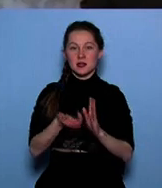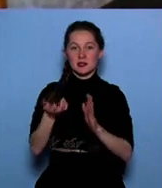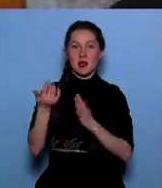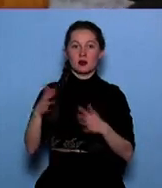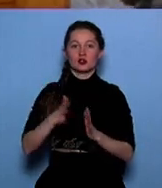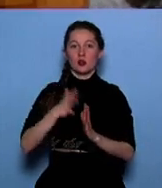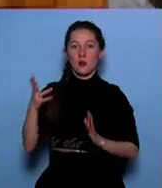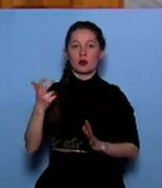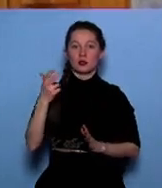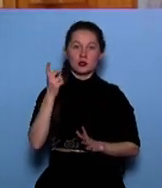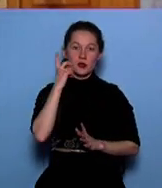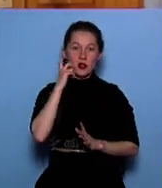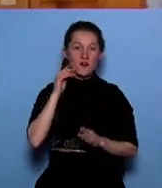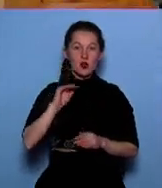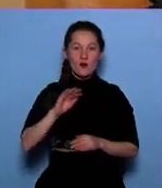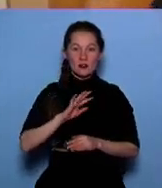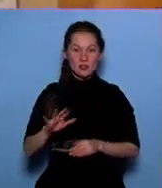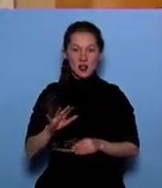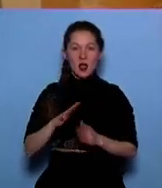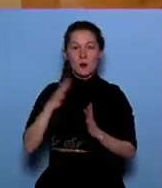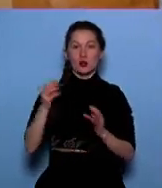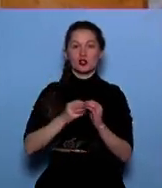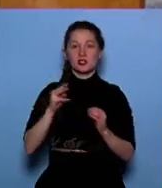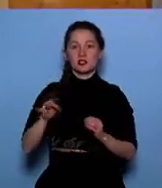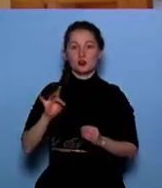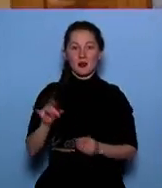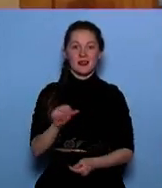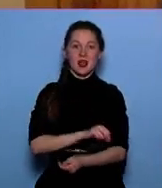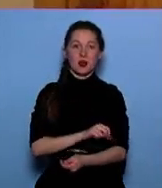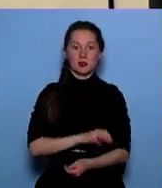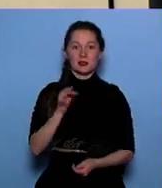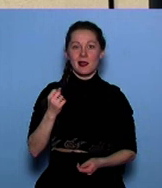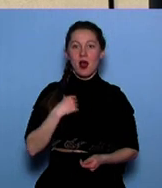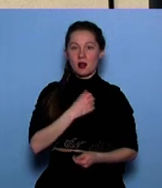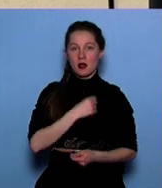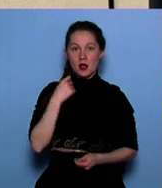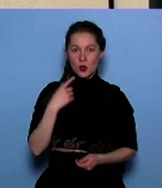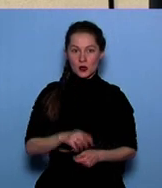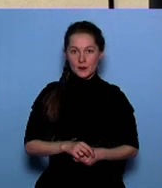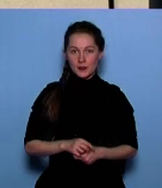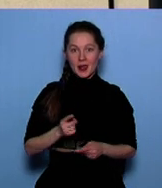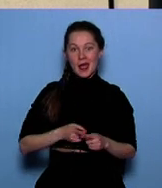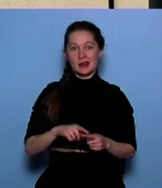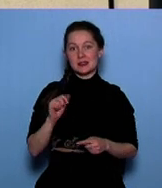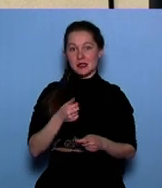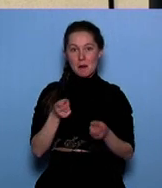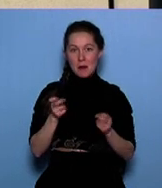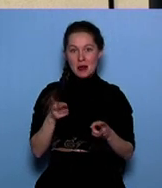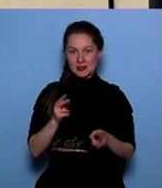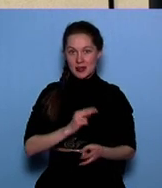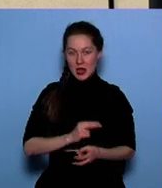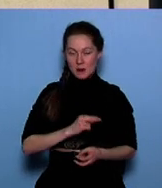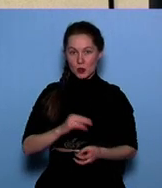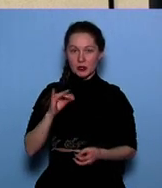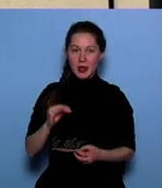нелегальных сотовых телефонов, свыше 10 тысяч рублей, наркотики, алкоголь. Это самая опасная работа